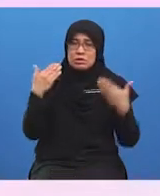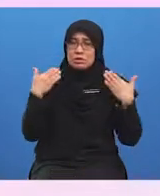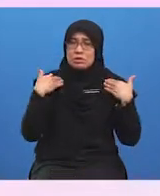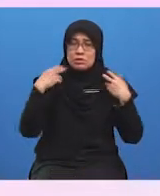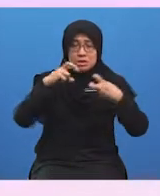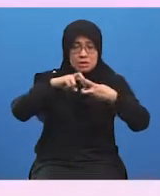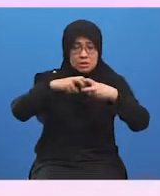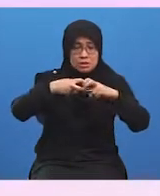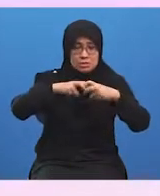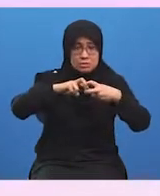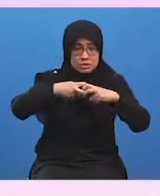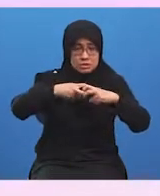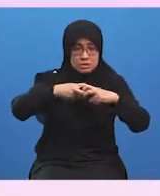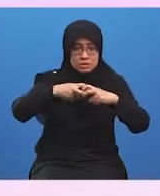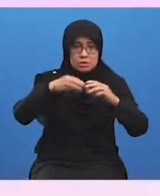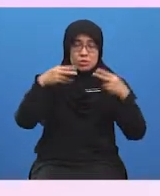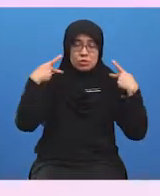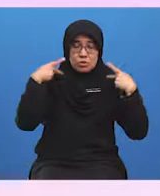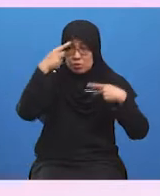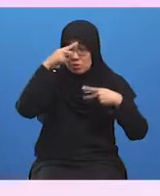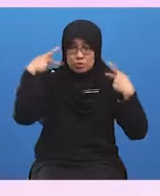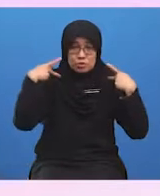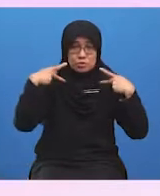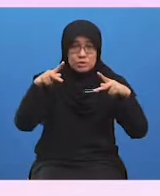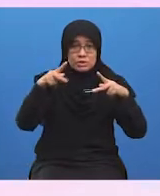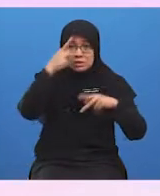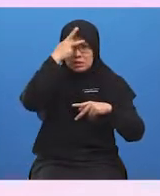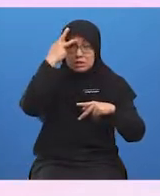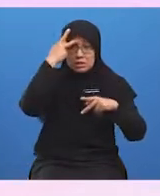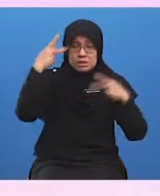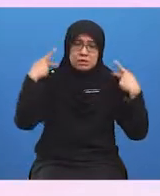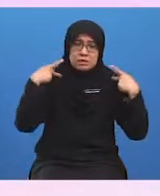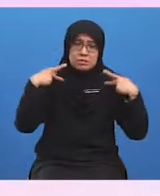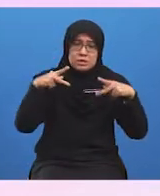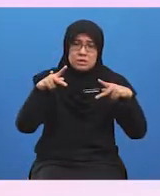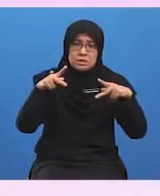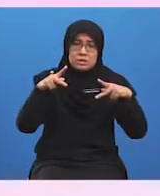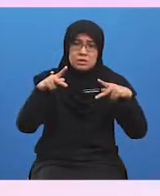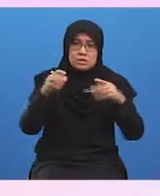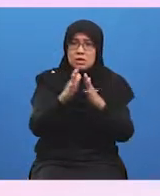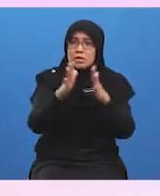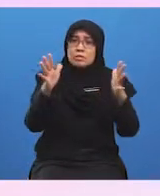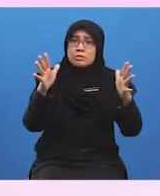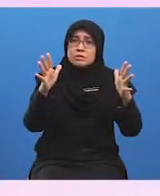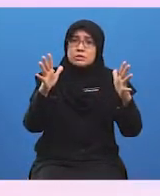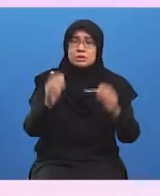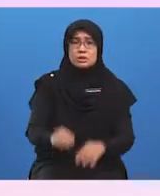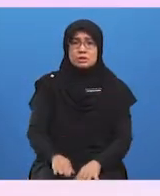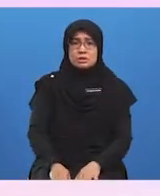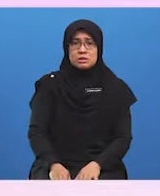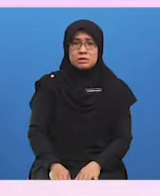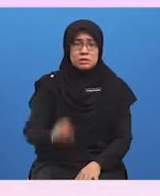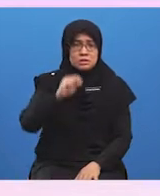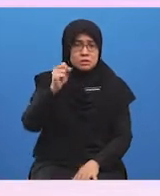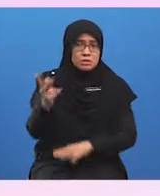perusahaan besar untuk menguasai pasaran. Selain itu, pelajar-pelajar sekalian,